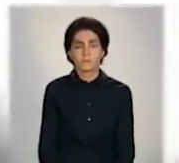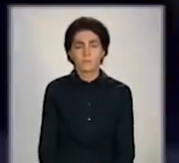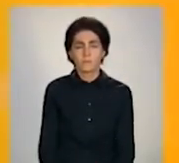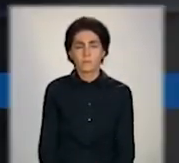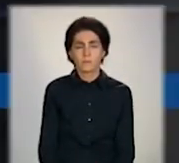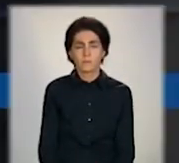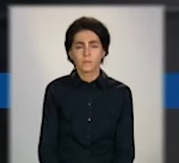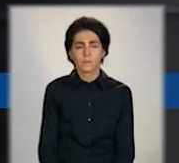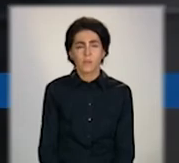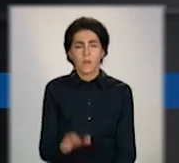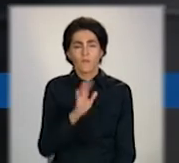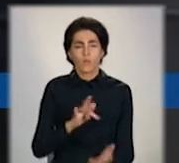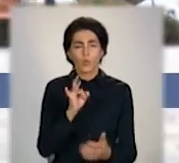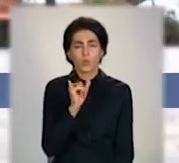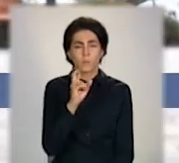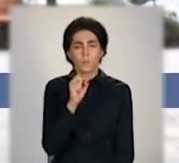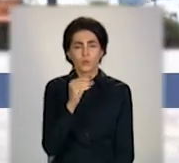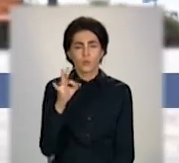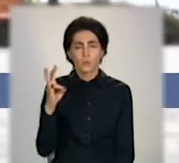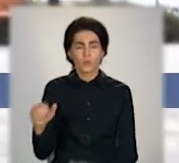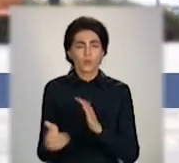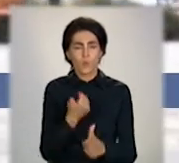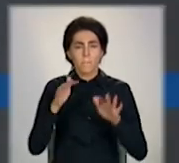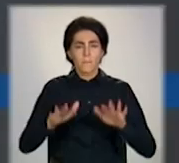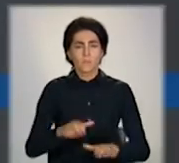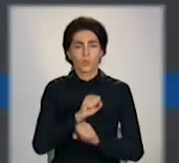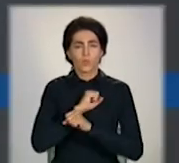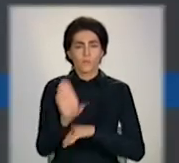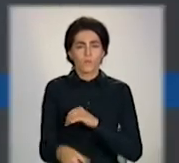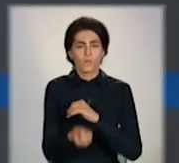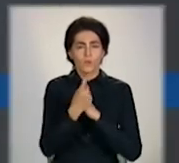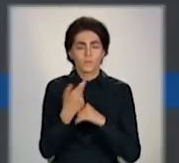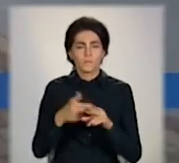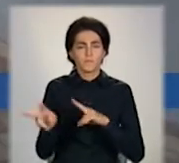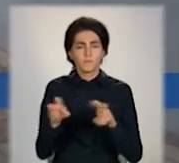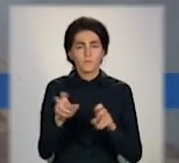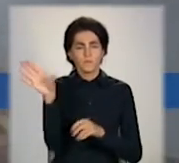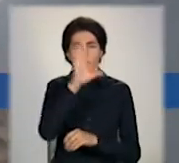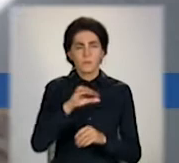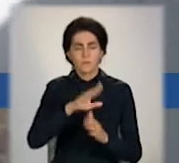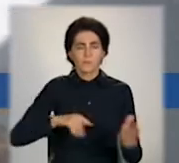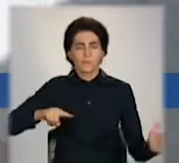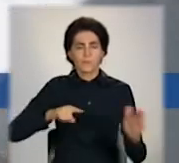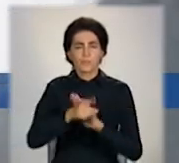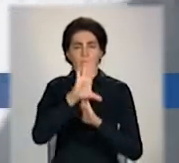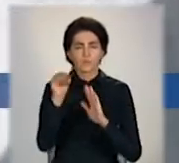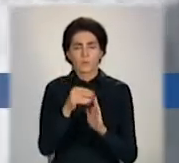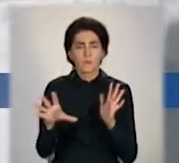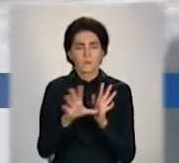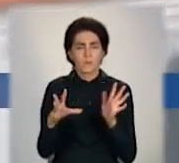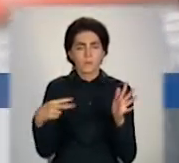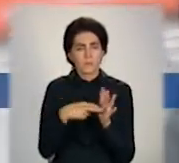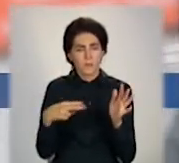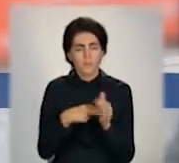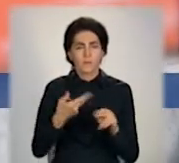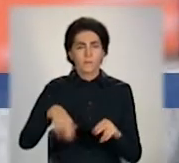У Рубіжному з'явилося нове місце відпочинку, де у лавках вмонтовані підзарядки, які